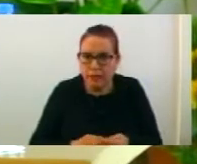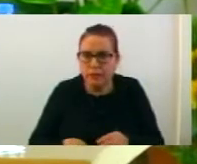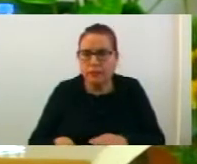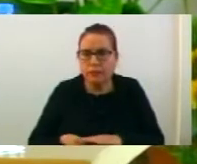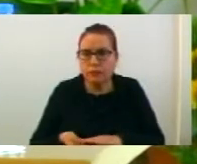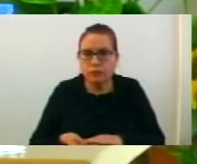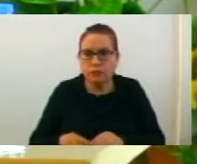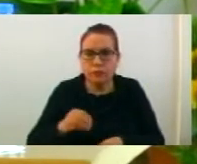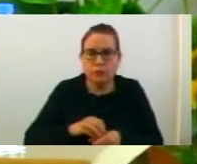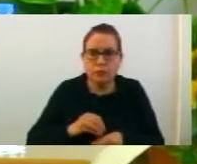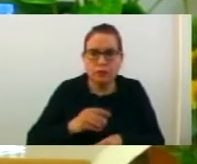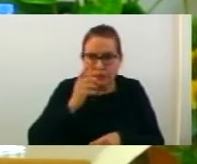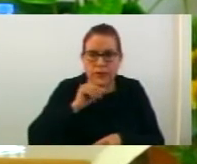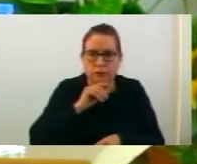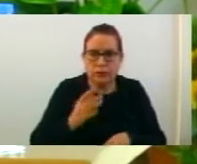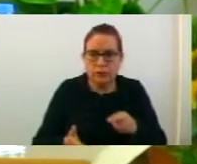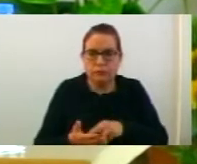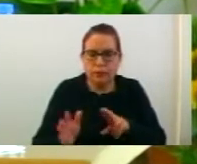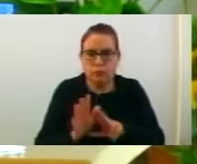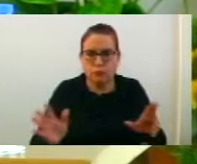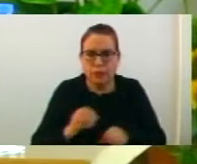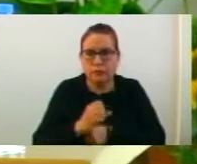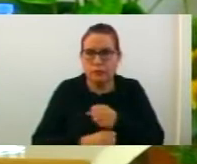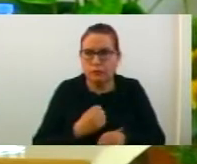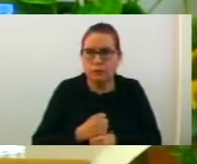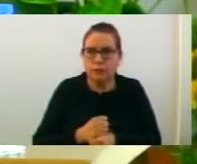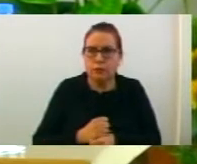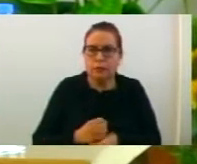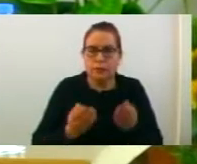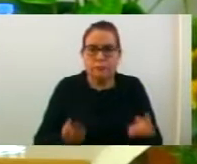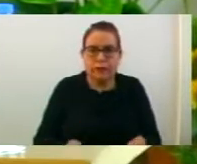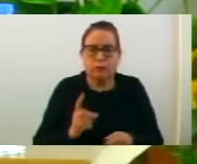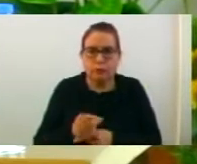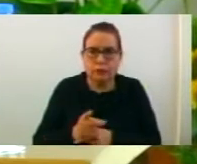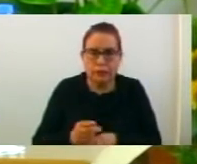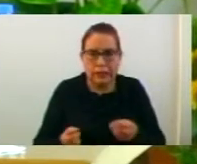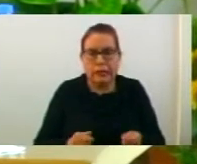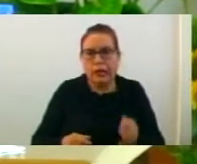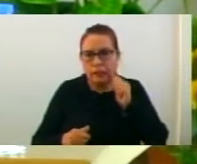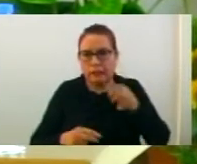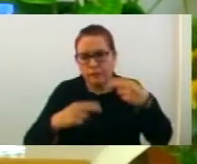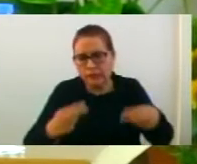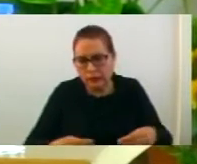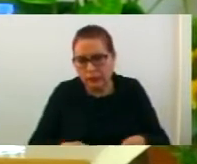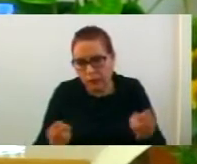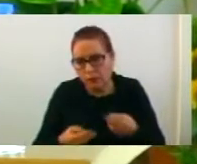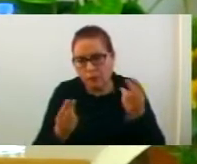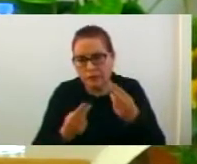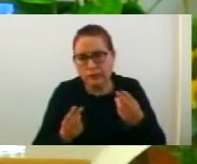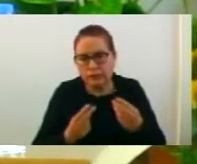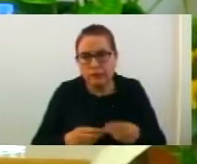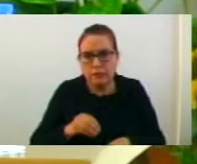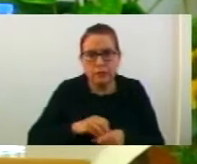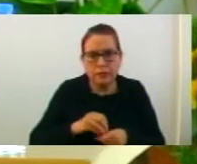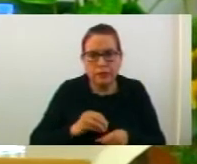фобуджетът на Община Струмица за 2018 година. Прелог одлуката беше на дневенето на седмица на комисията за финанси,